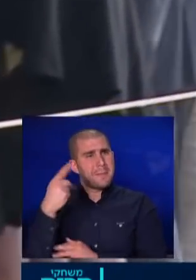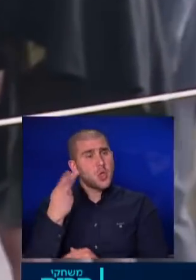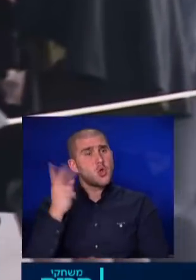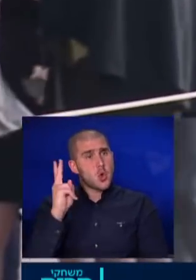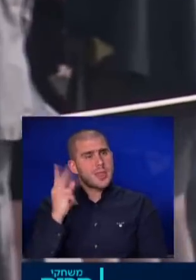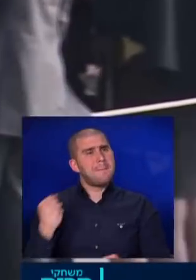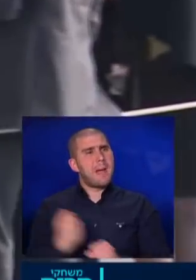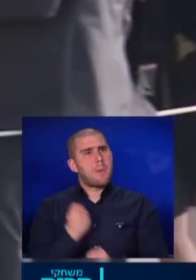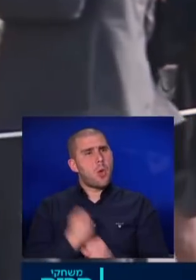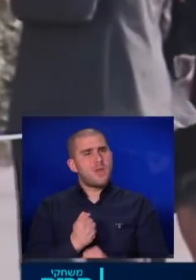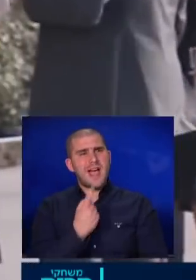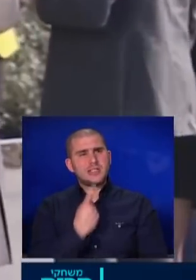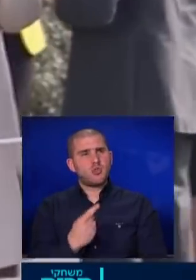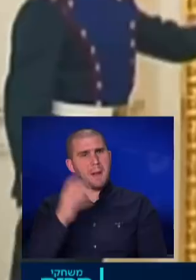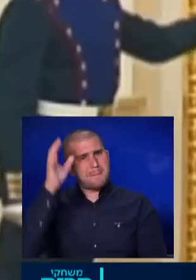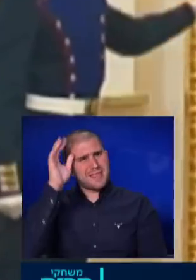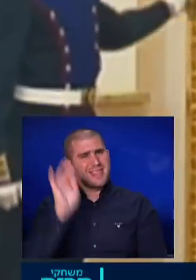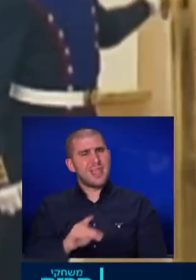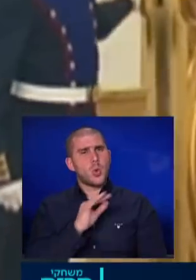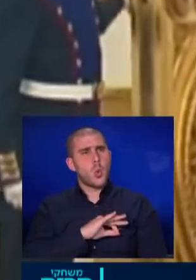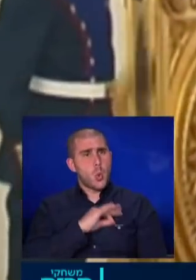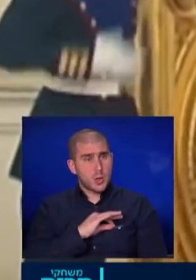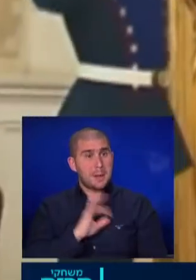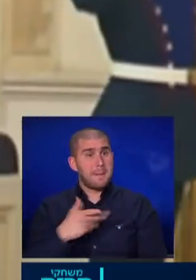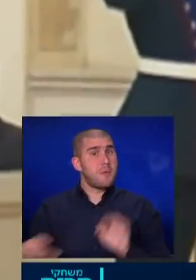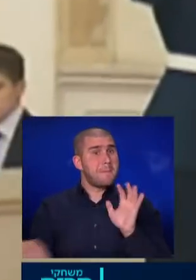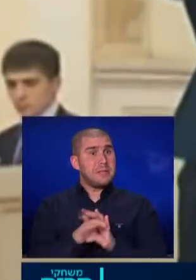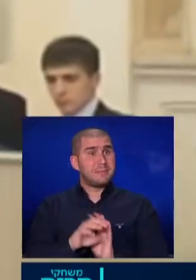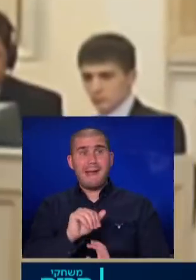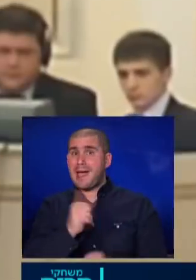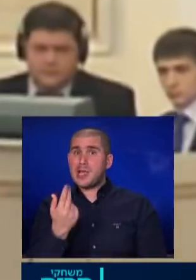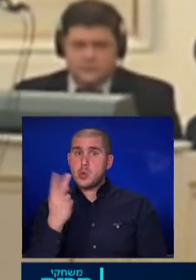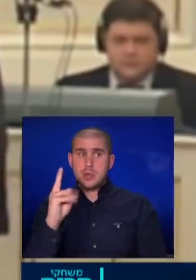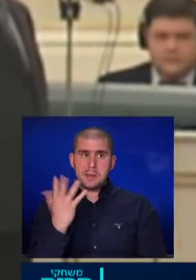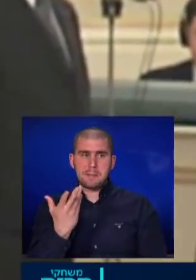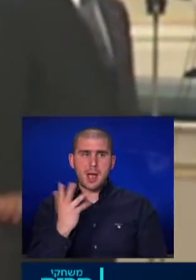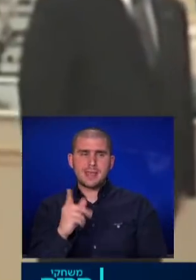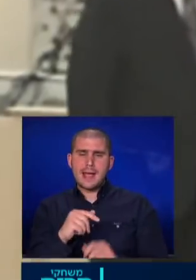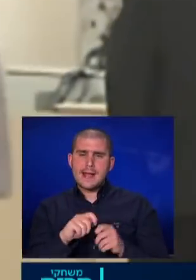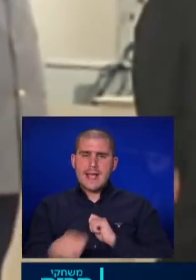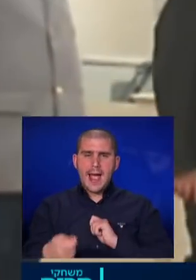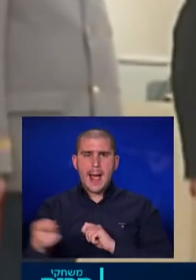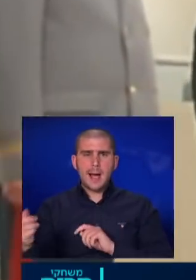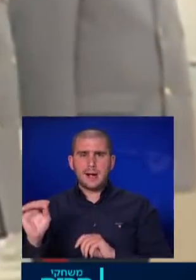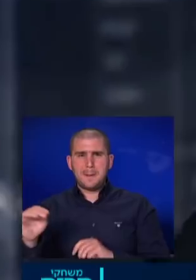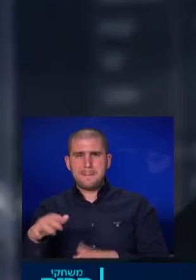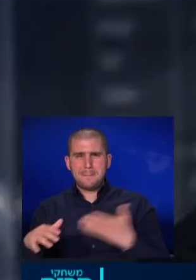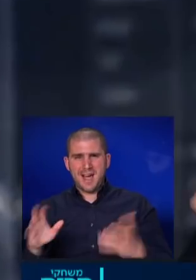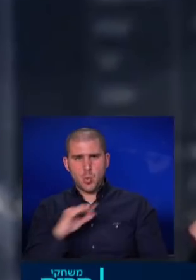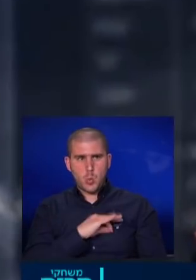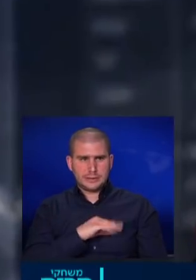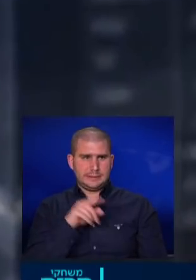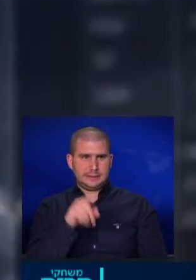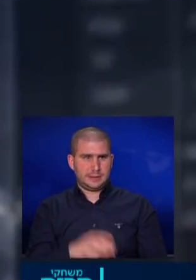מהפעולות וההכרזות של ביידן נגד רוסיה מה שמסמל אולי יותר מכל את הקרע בין המערב לרוסיה הוא הדבר הזה